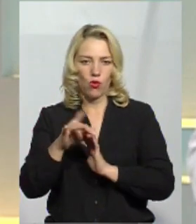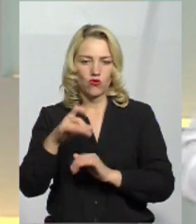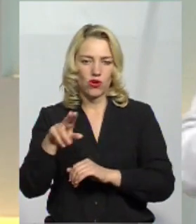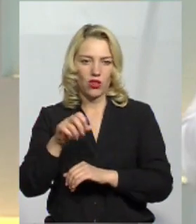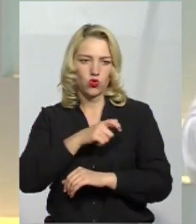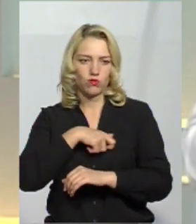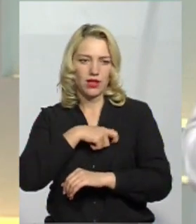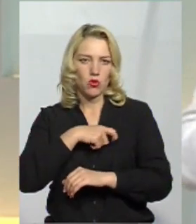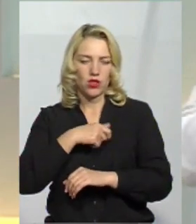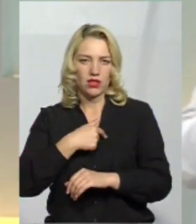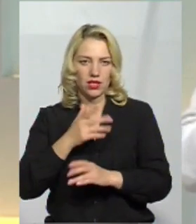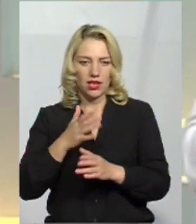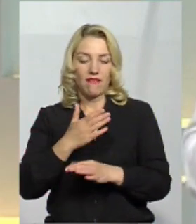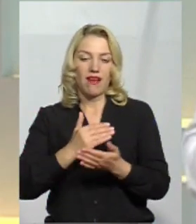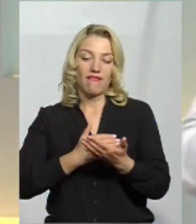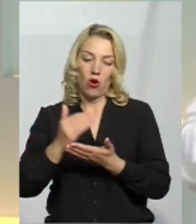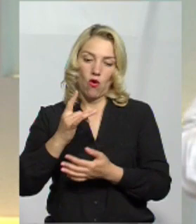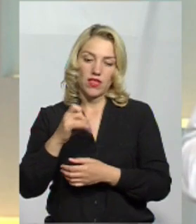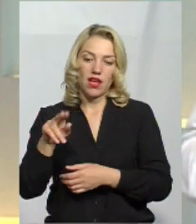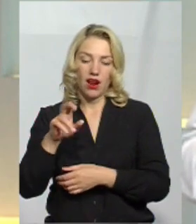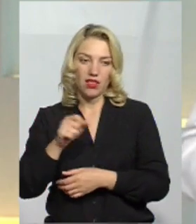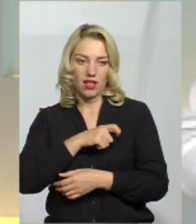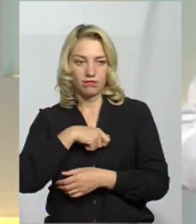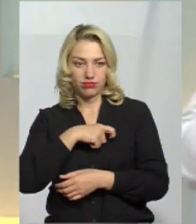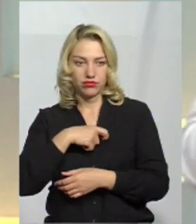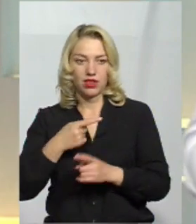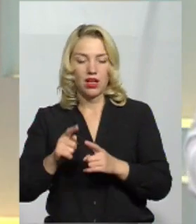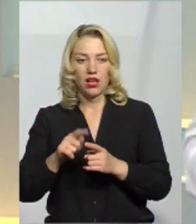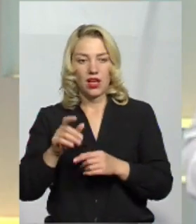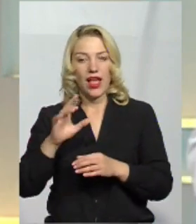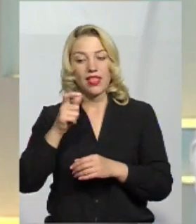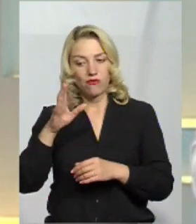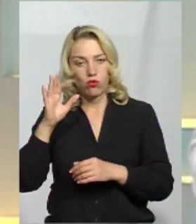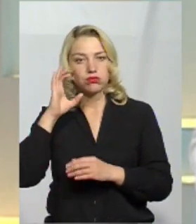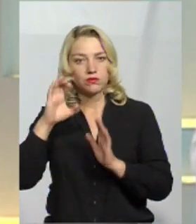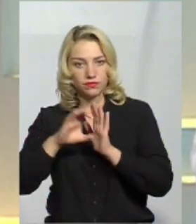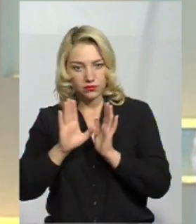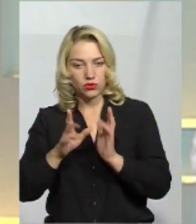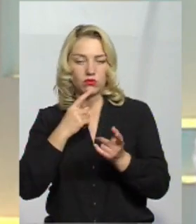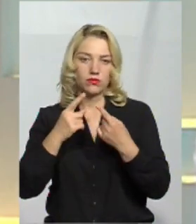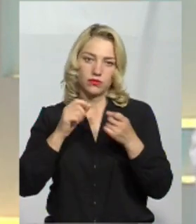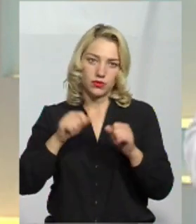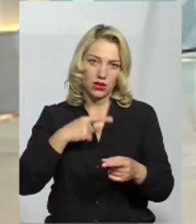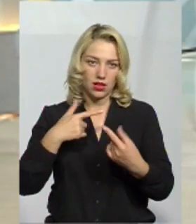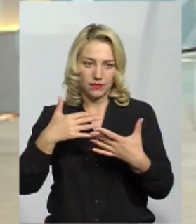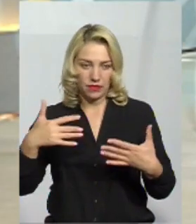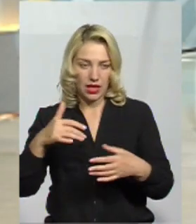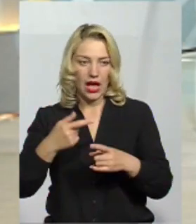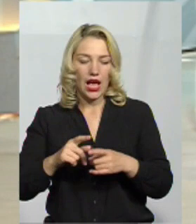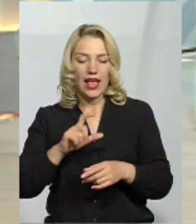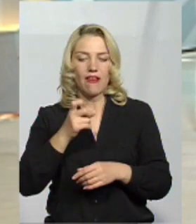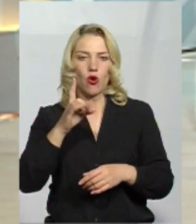не стане слухати. Більше депутата Верховної Ради, Чепко Назарія, в Європі прислухається, тому що все-таки це має якусь богу на